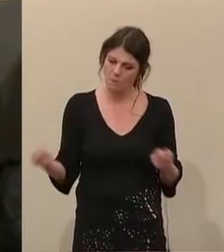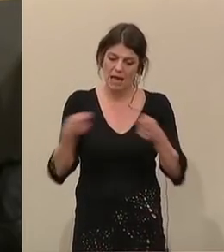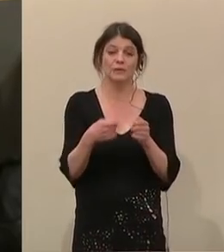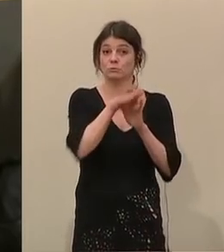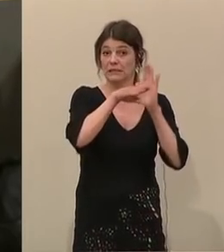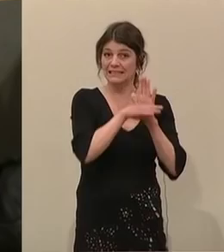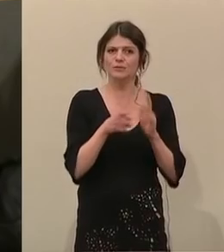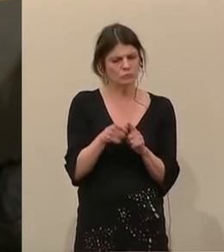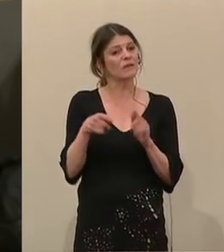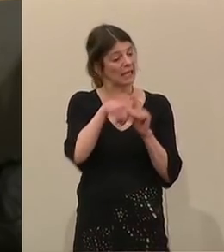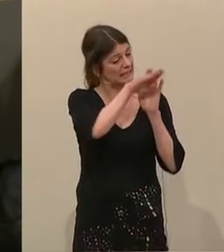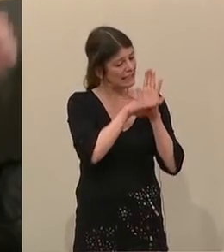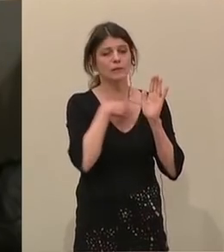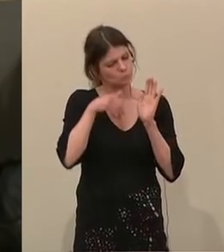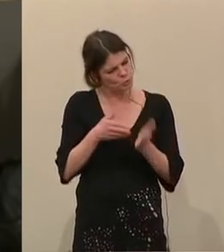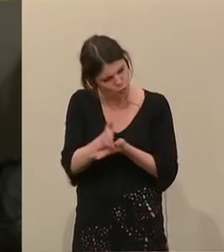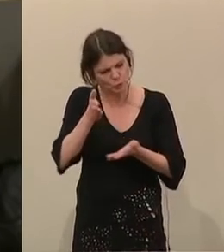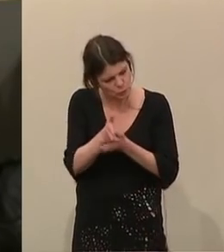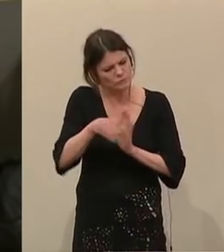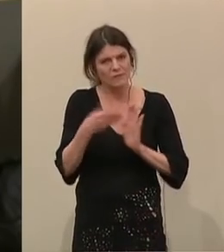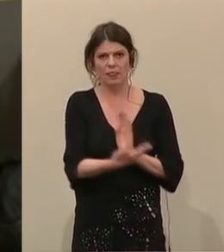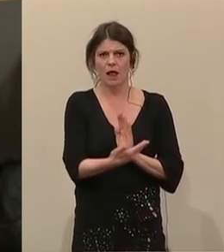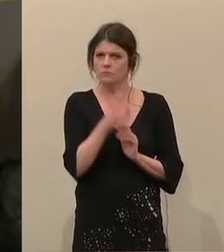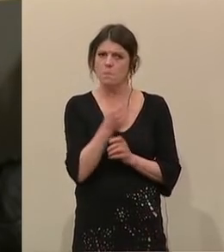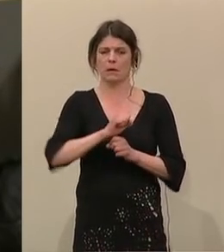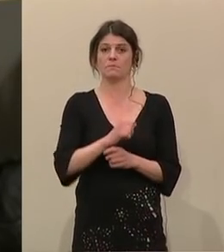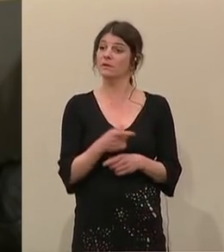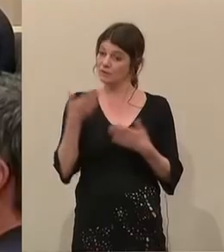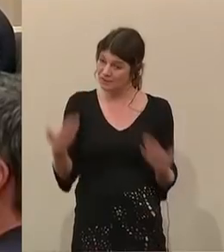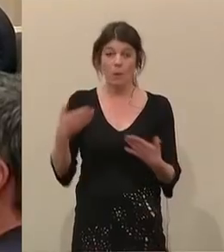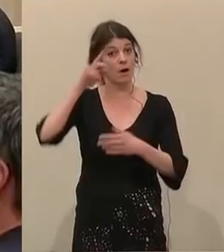ist konsequente Anwendung derselben. Das ist Menschlichkeit.